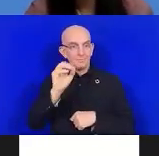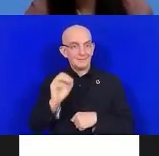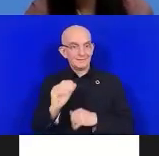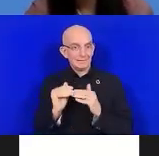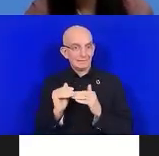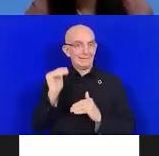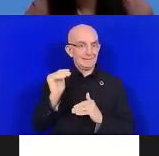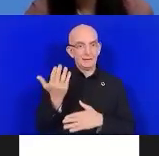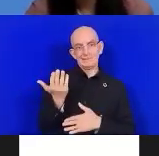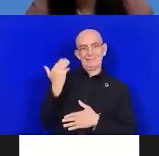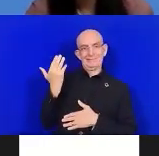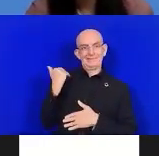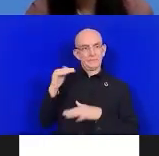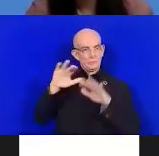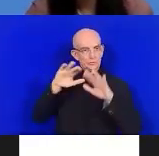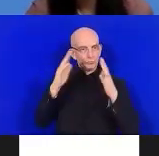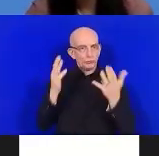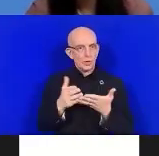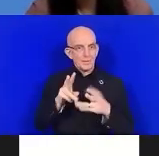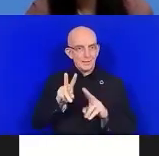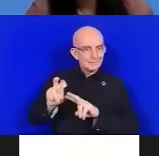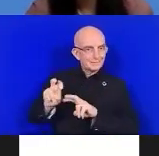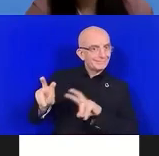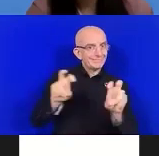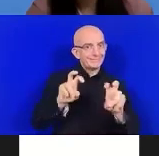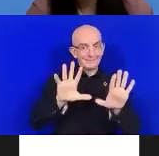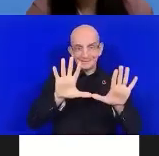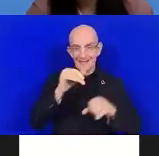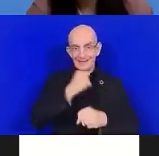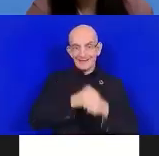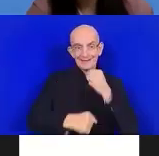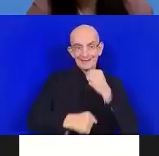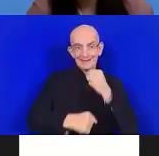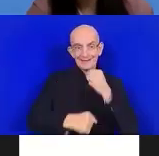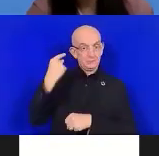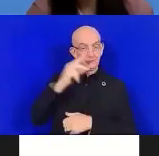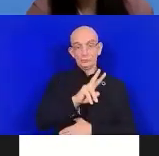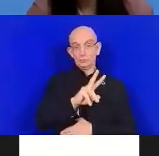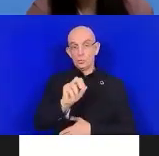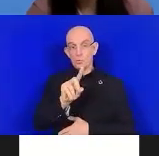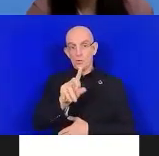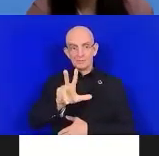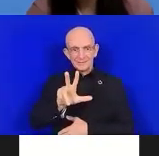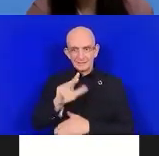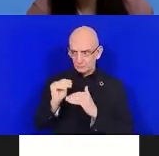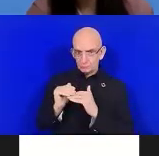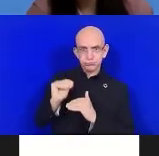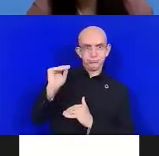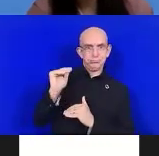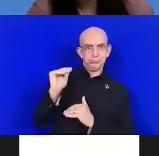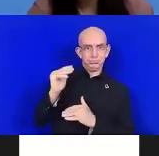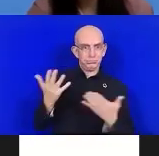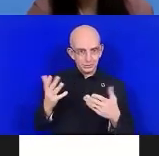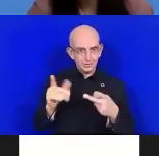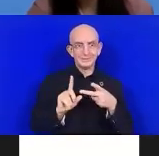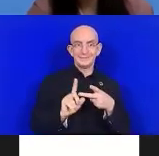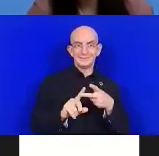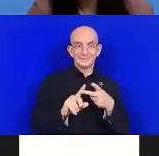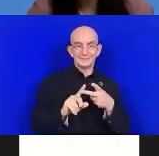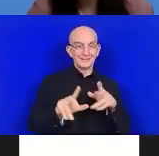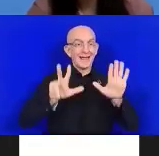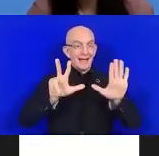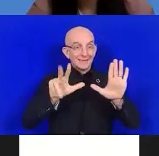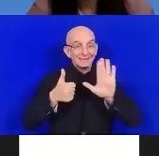cela une dizaine d'années et aussi plusieurs personnes en situation de handicap n'arrivent pas à participer à la prise de décision en matière de risque de